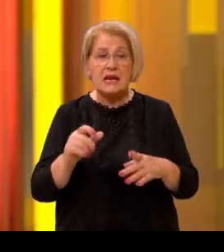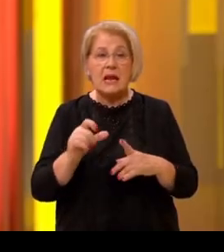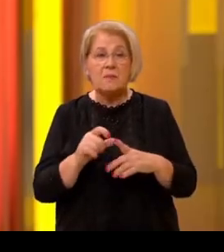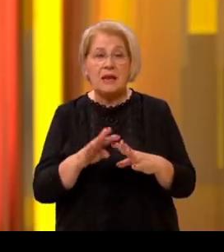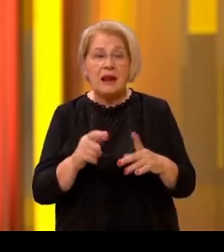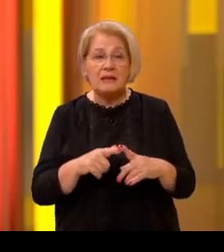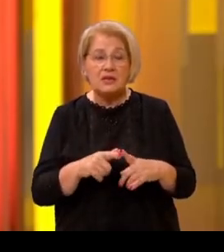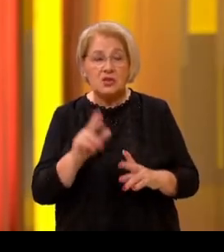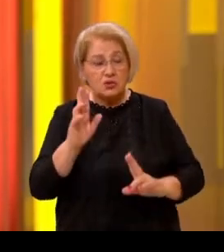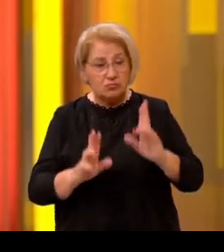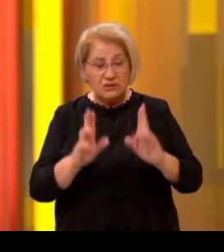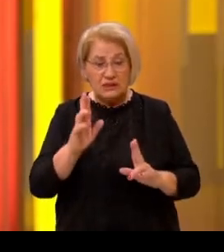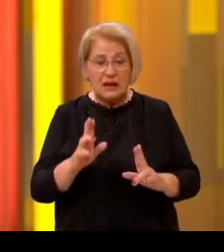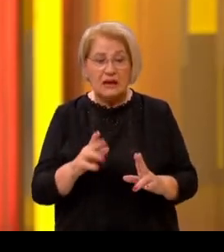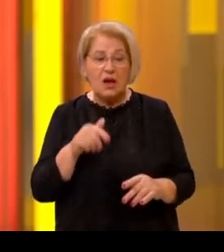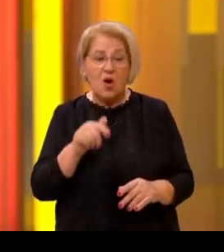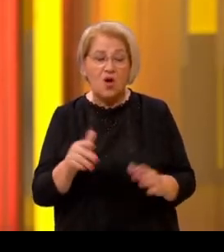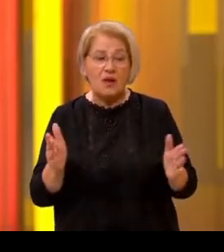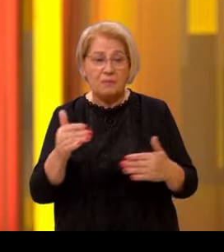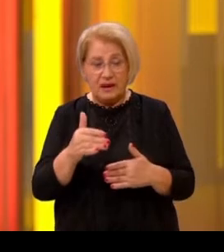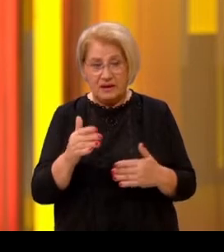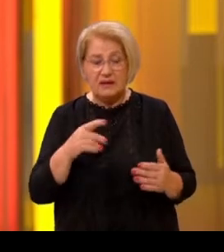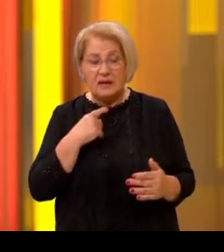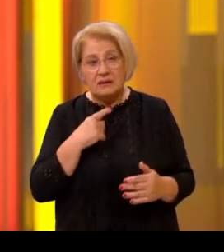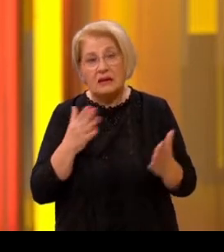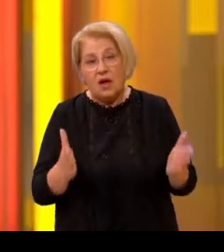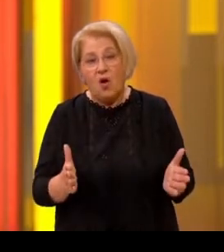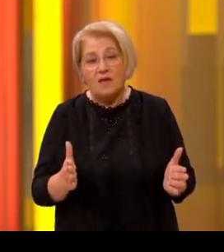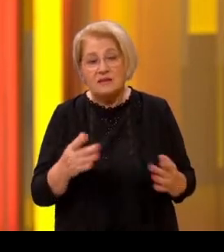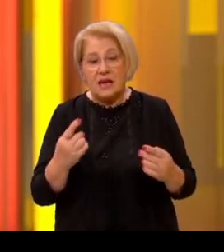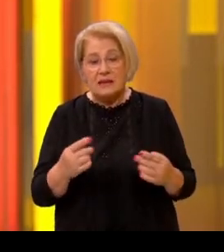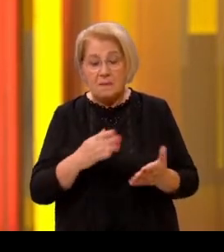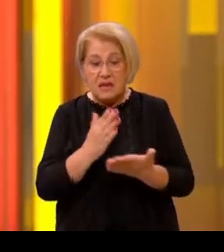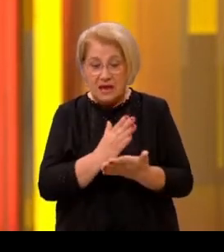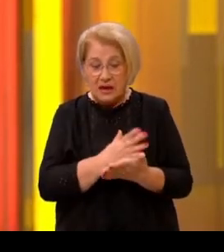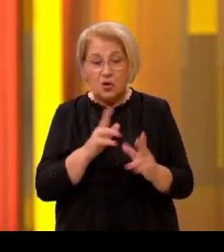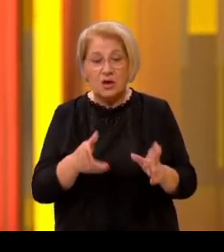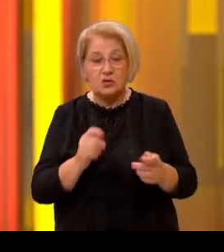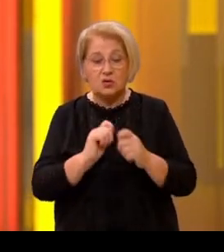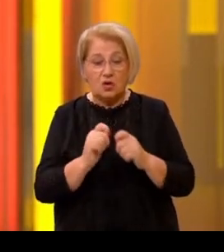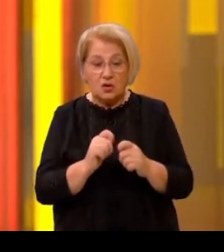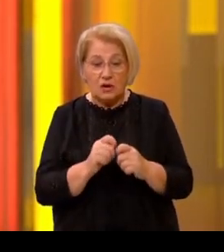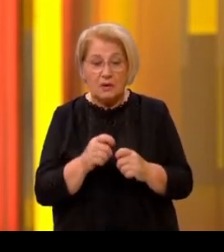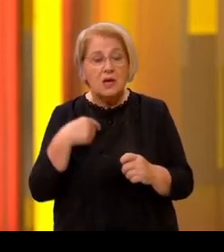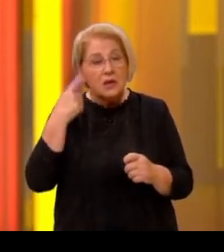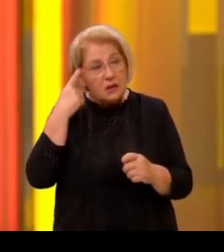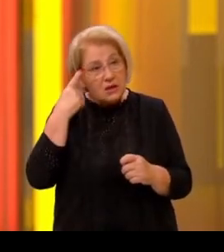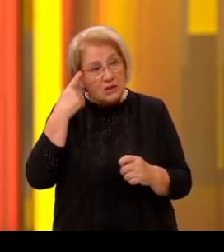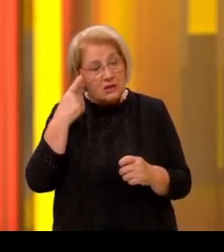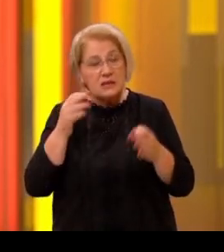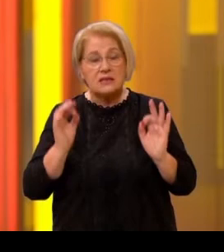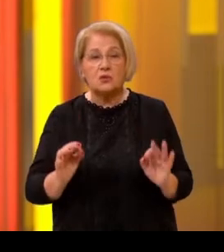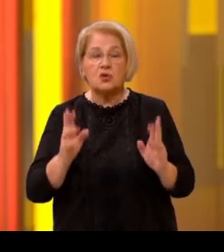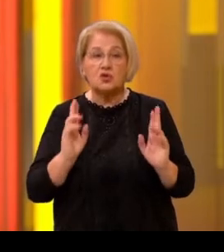raspravili i naš jesenski paket kao i prijedloge umirovljeničkih udruga i mislim da mogu, sa